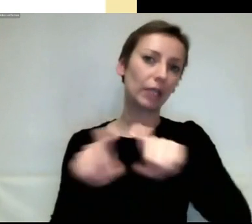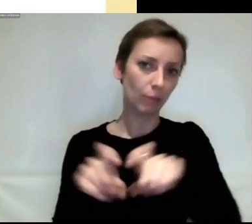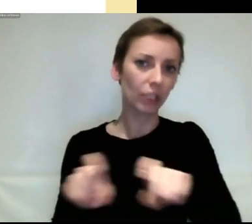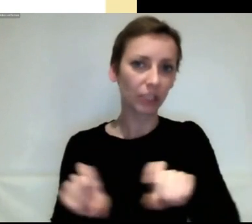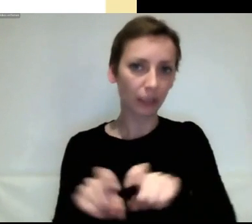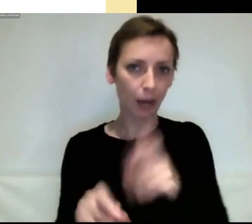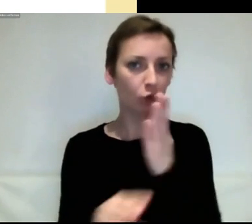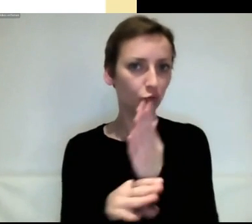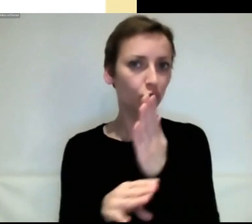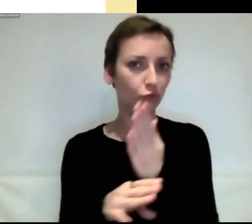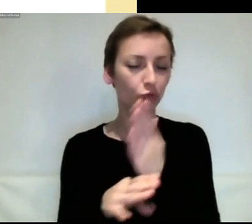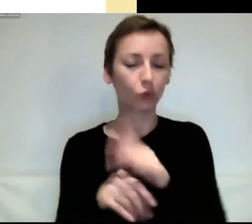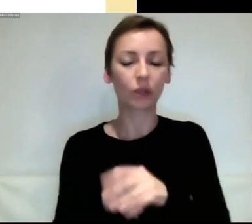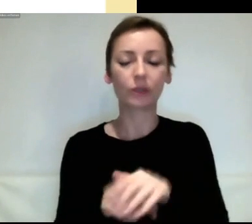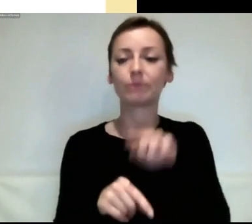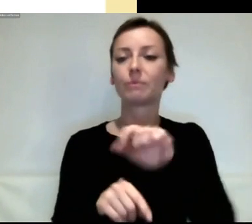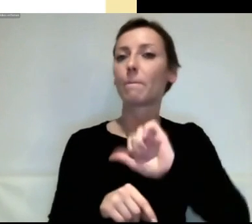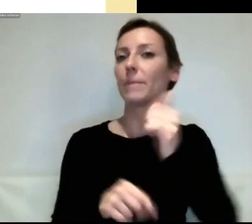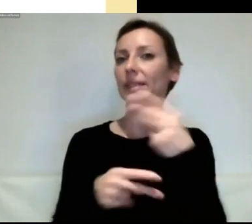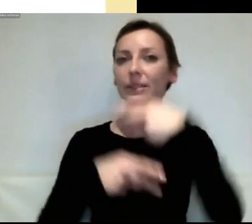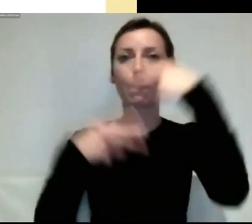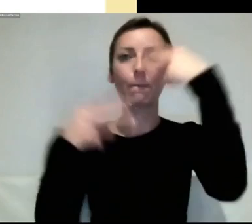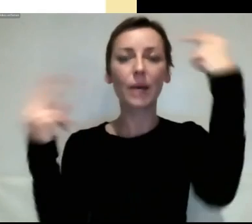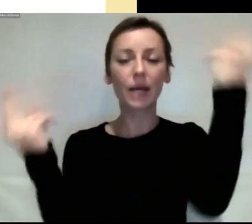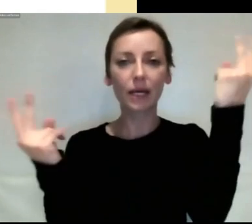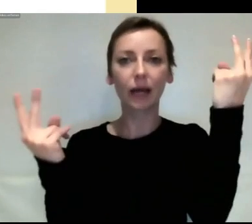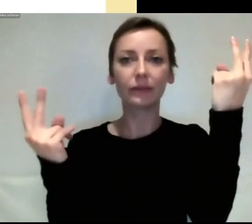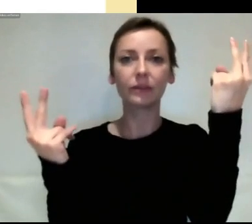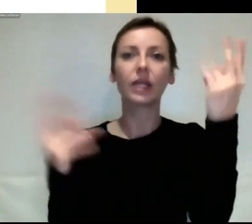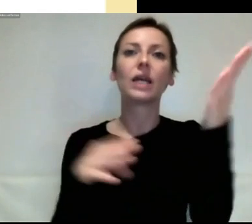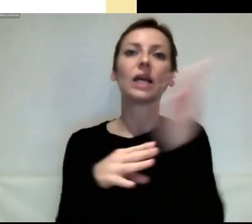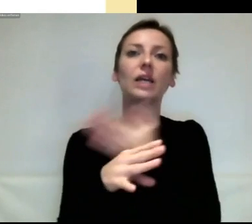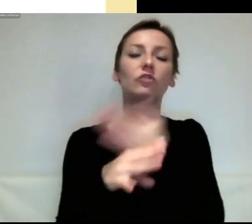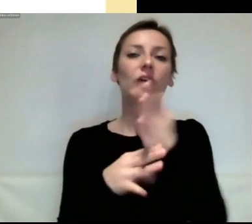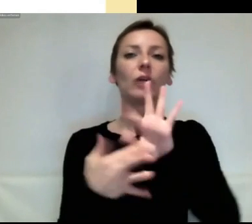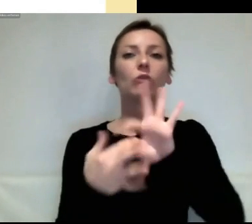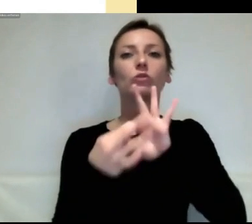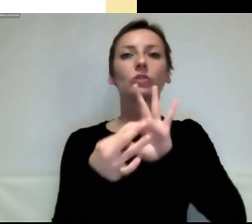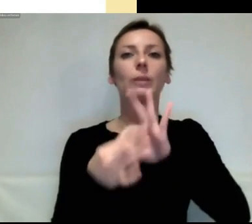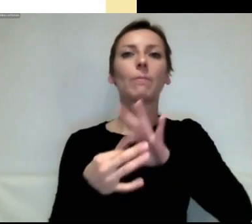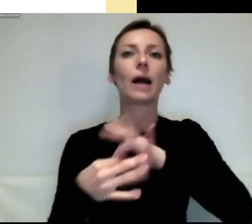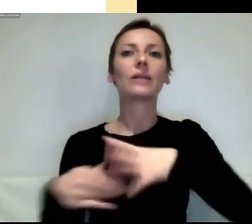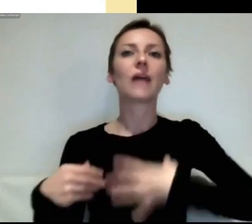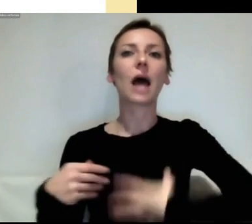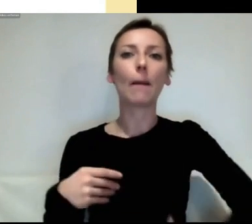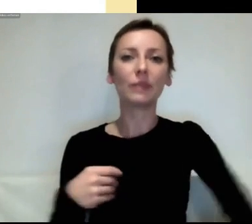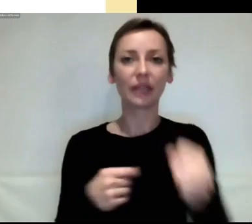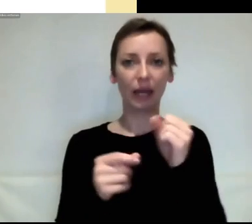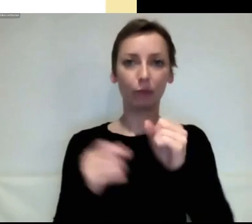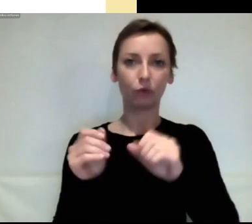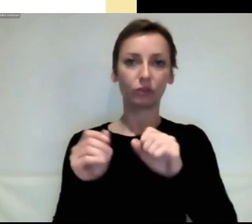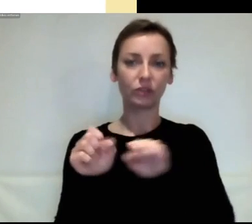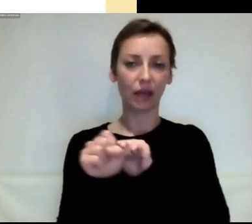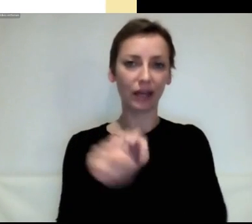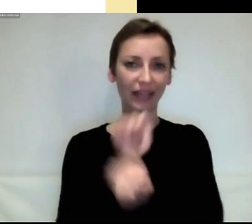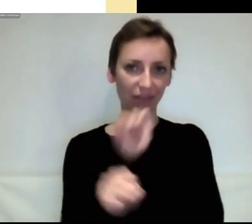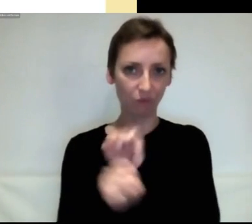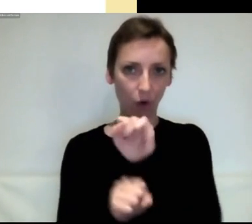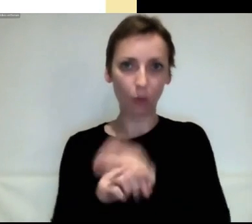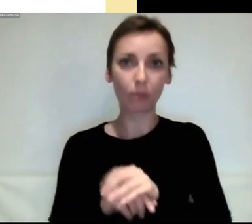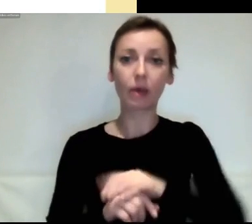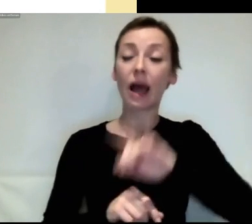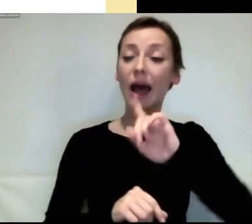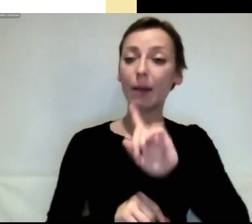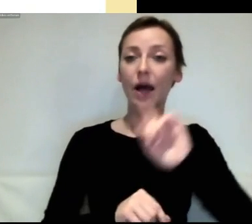Hier am bekanntesten ist dann zum Beispiel die Entscheidung zur Abtreibungsreform. Er hat sich aber auch zu Klimapolitik